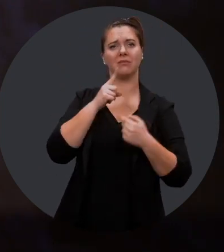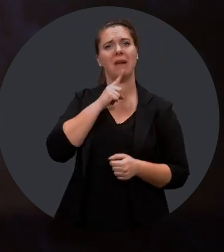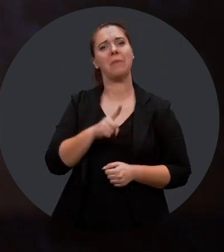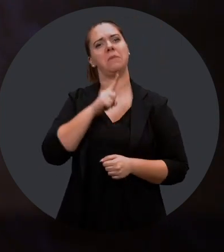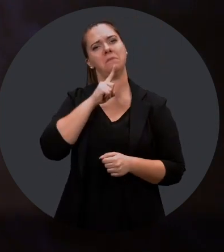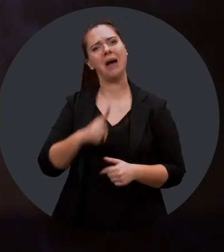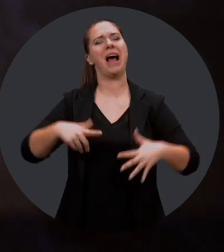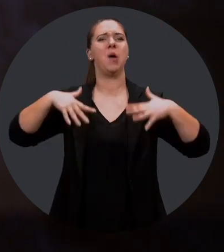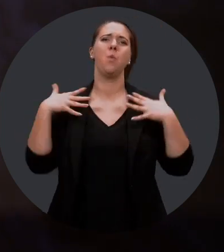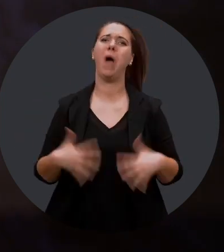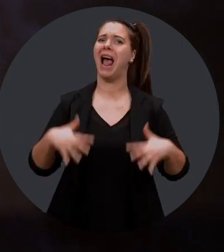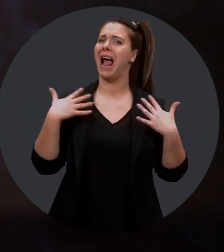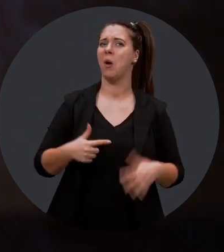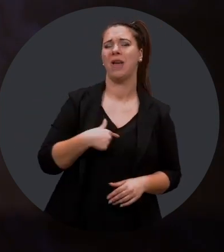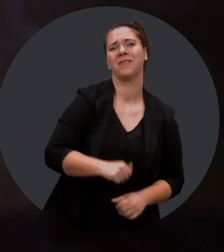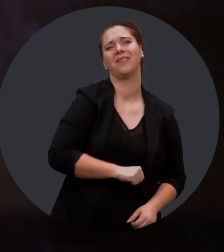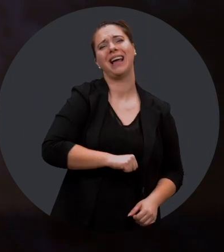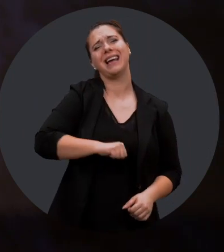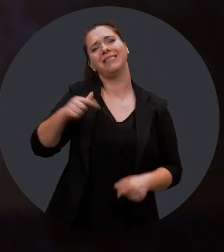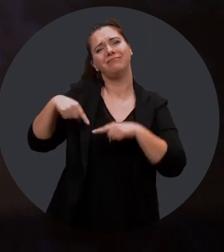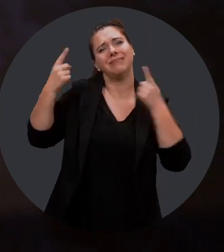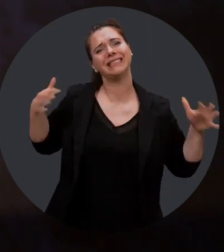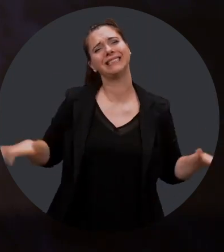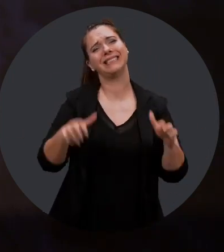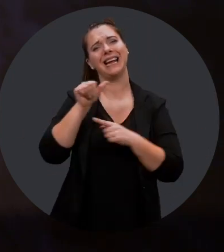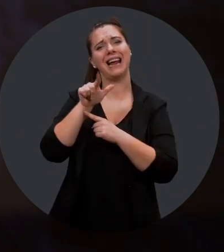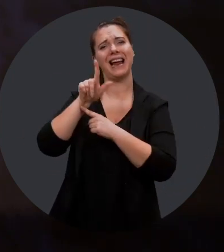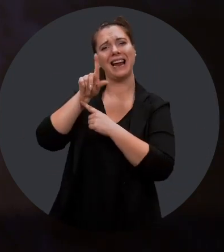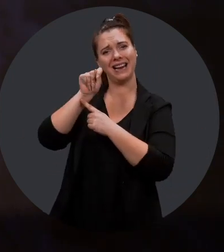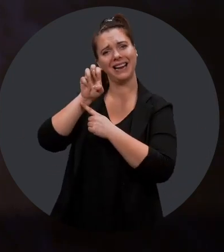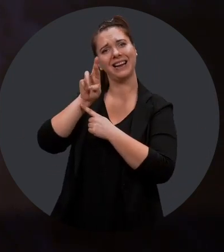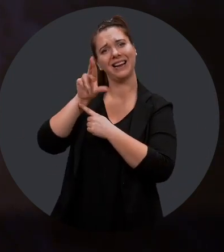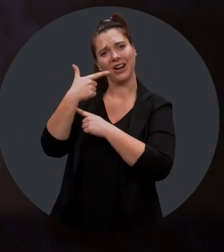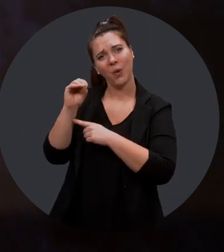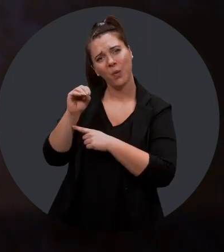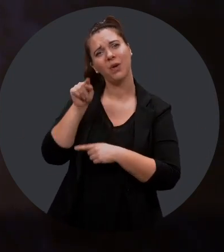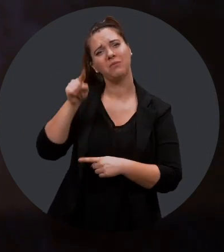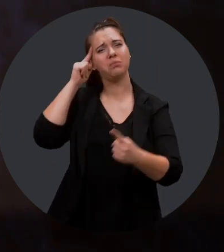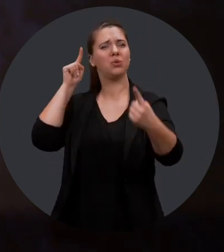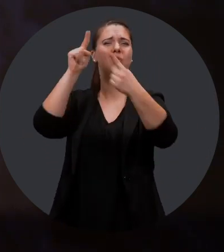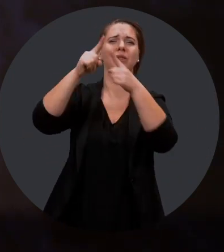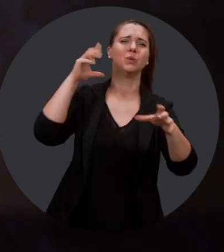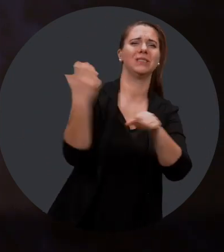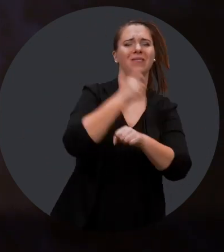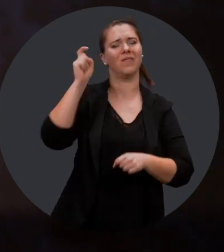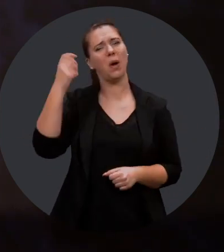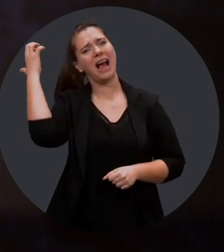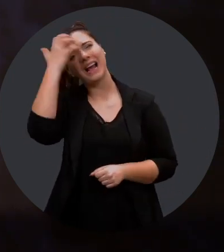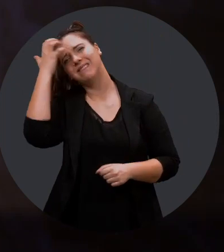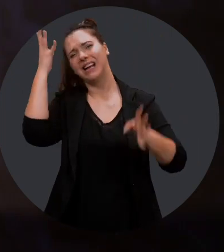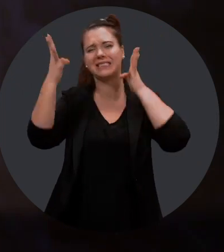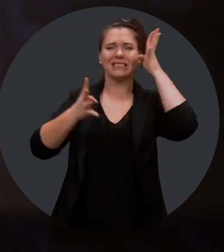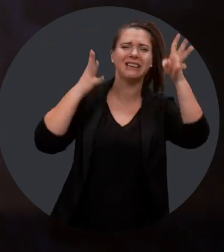vraiment un « wow ». Je suis très fière des réalisations d'Altergo. Pour y arriver, il a fallu rêver